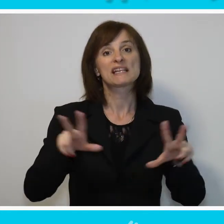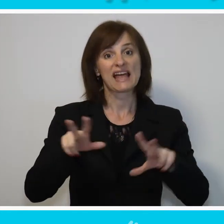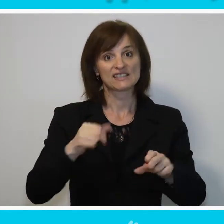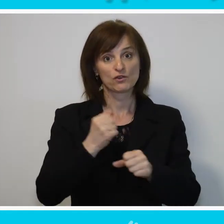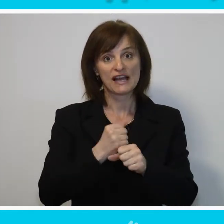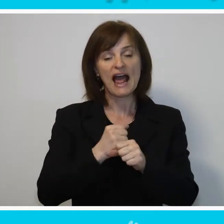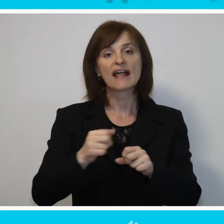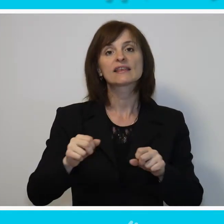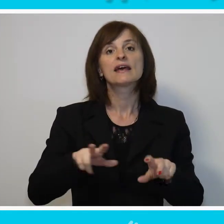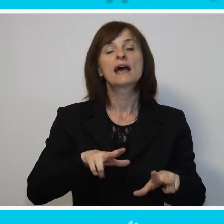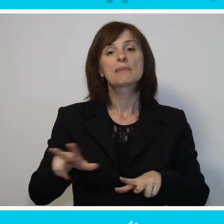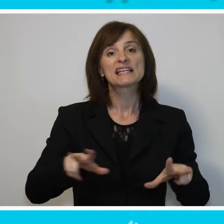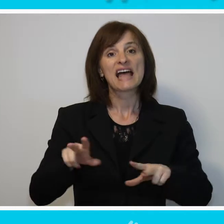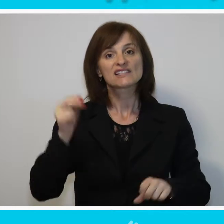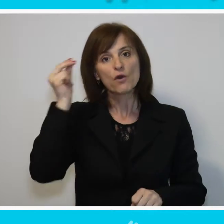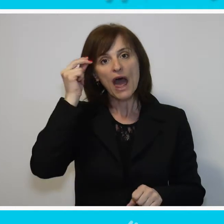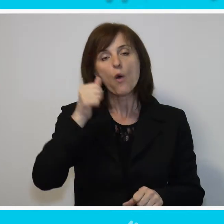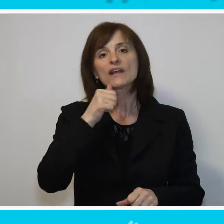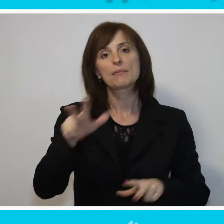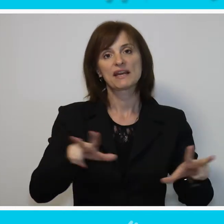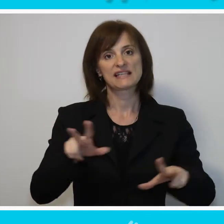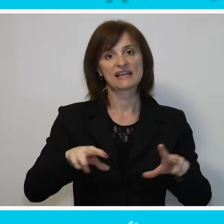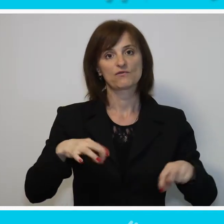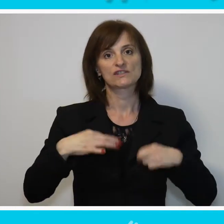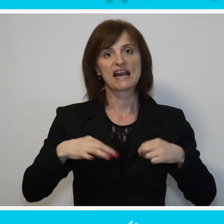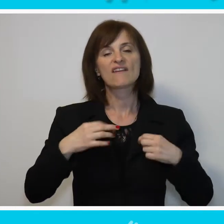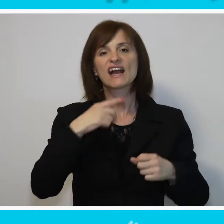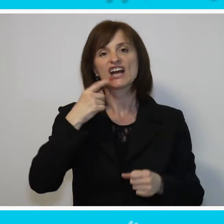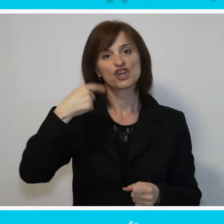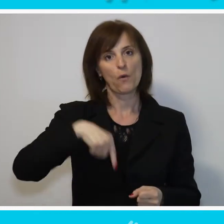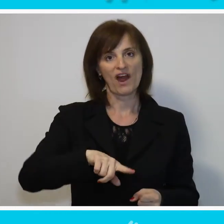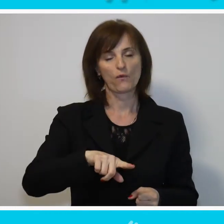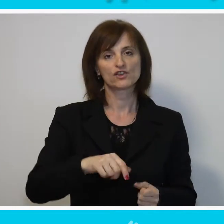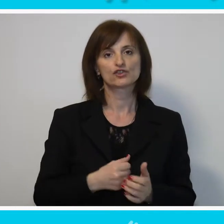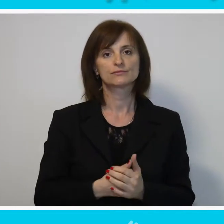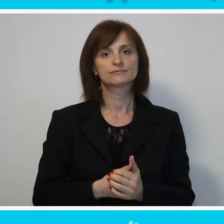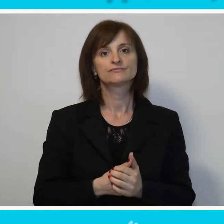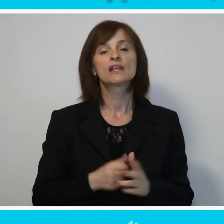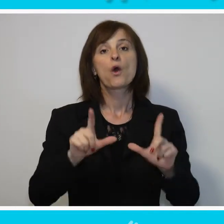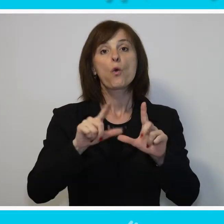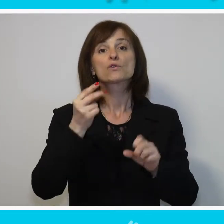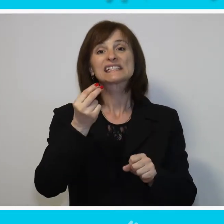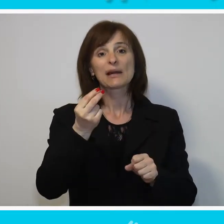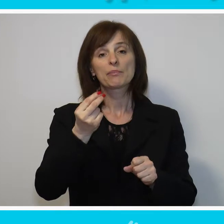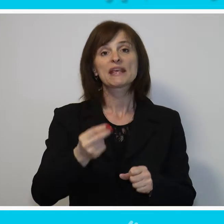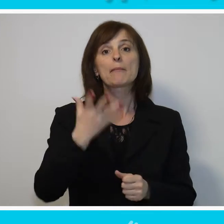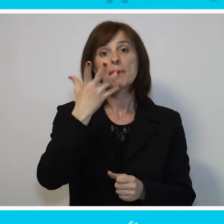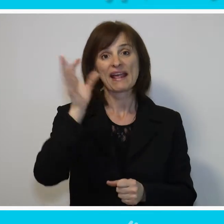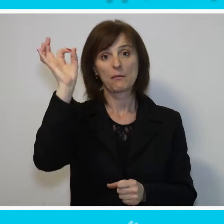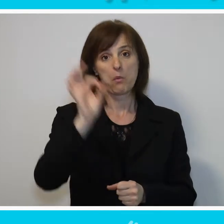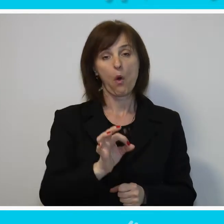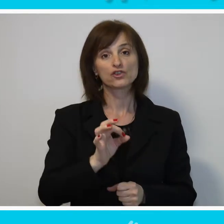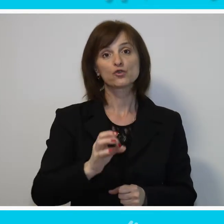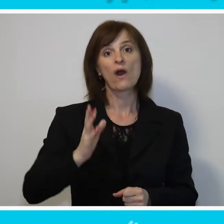Ministarstvo nauke i Ministarstvo zdravlja, kaže Jovanović. U Srbiji gotovo 5 od 100